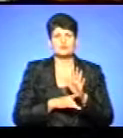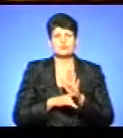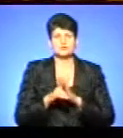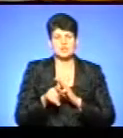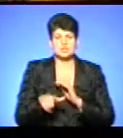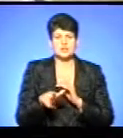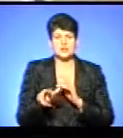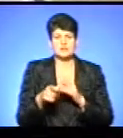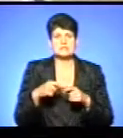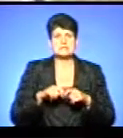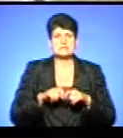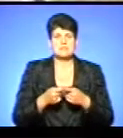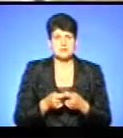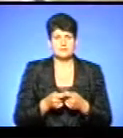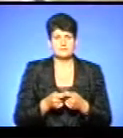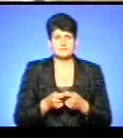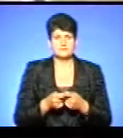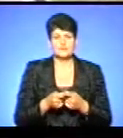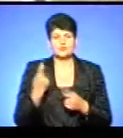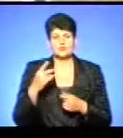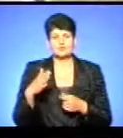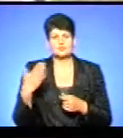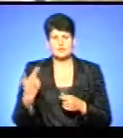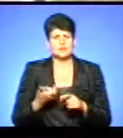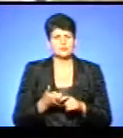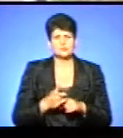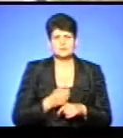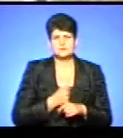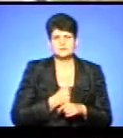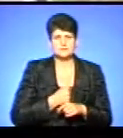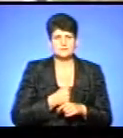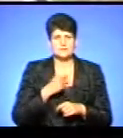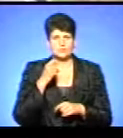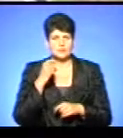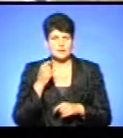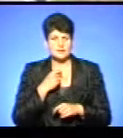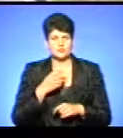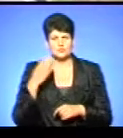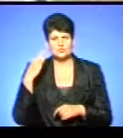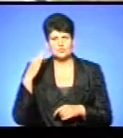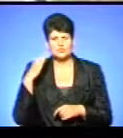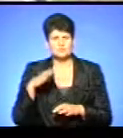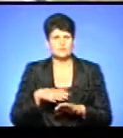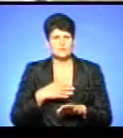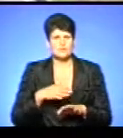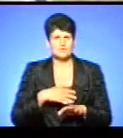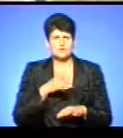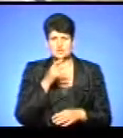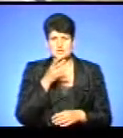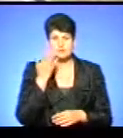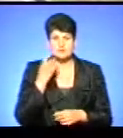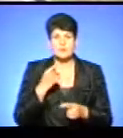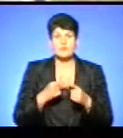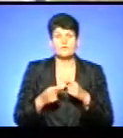шлях, зламався. Дуже класні емоції. Знаєте, з ної сторони, я дуже сумував за Україною, через те, що все-таки на чужині був дуже довгий час, але з іншої сторони, коли я